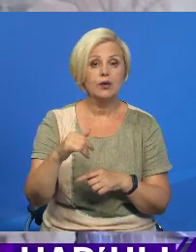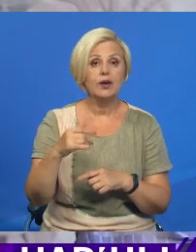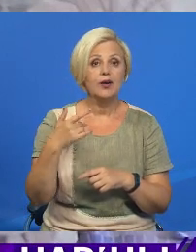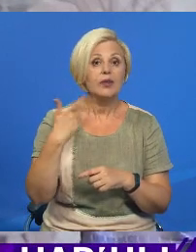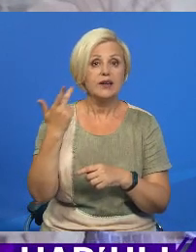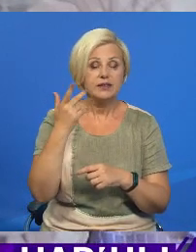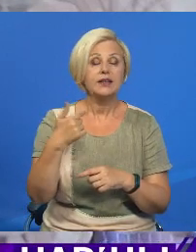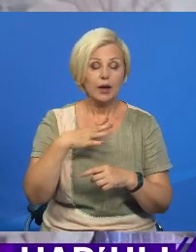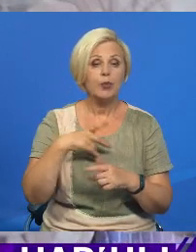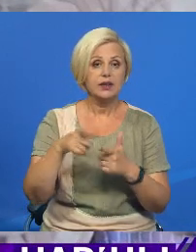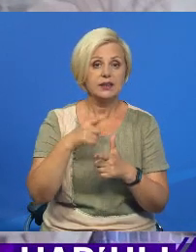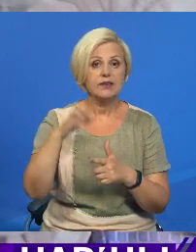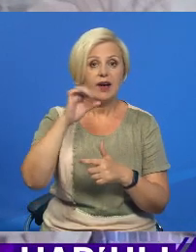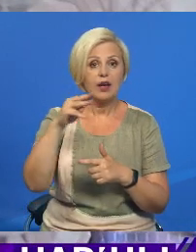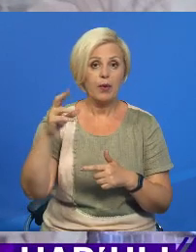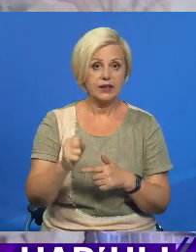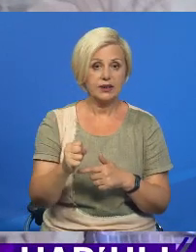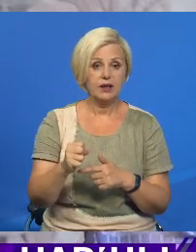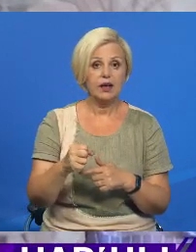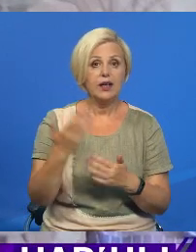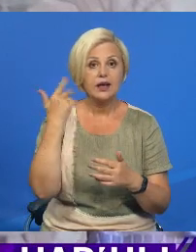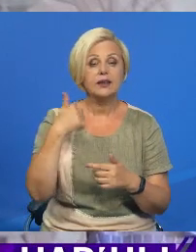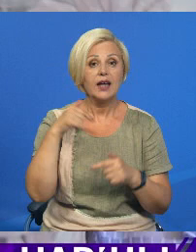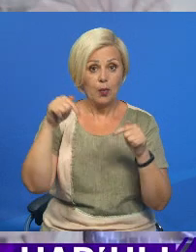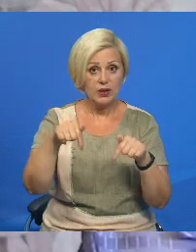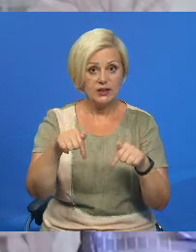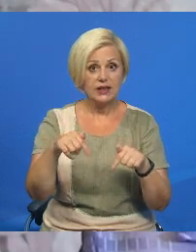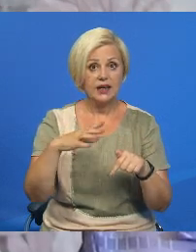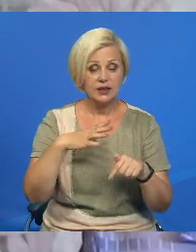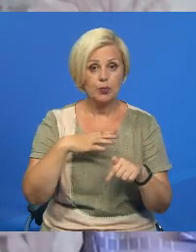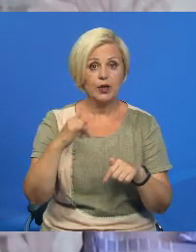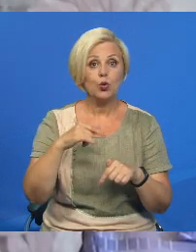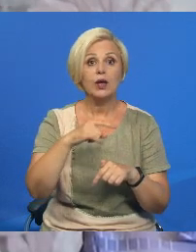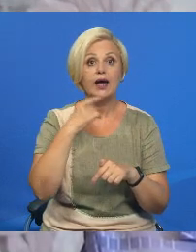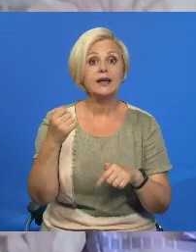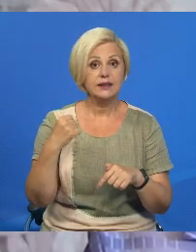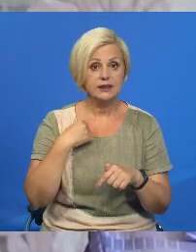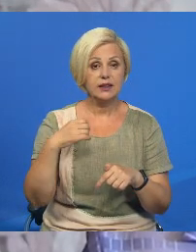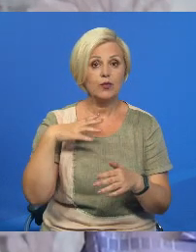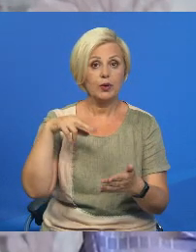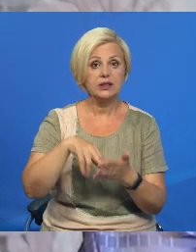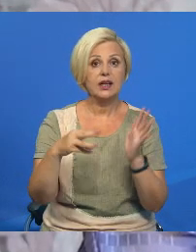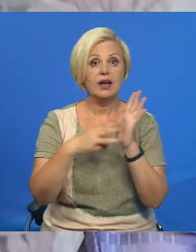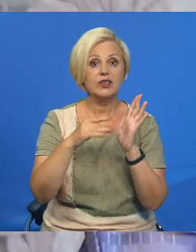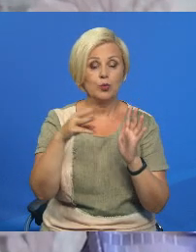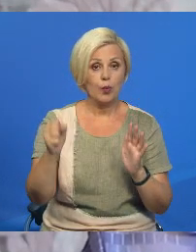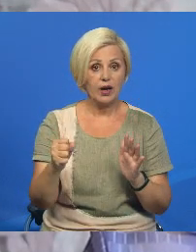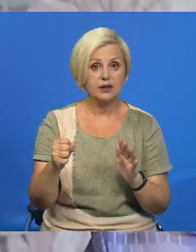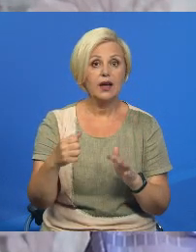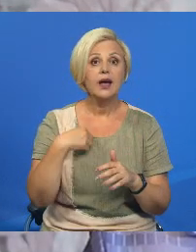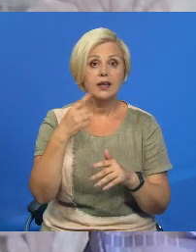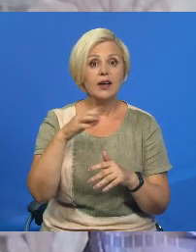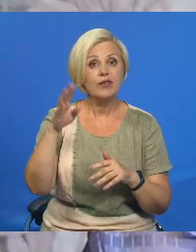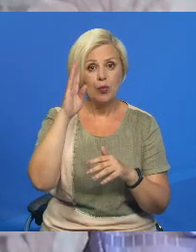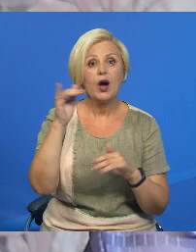нас всегда для нас он был батьком. Даже мы, когда здесь были, нас российские войска стояли на 8 марта. Я говорю,